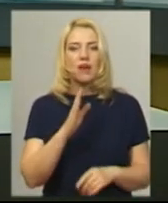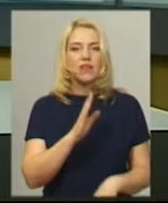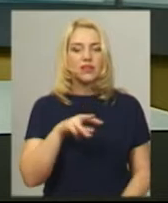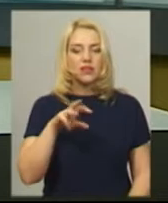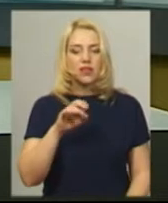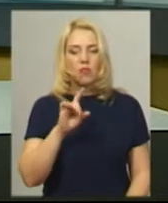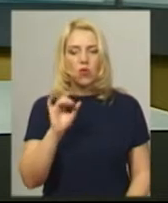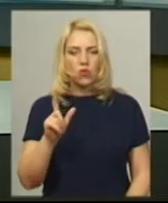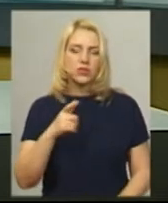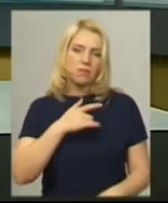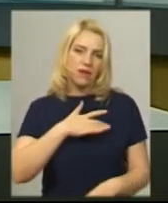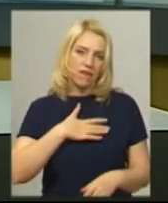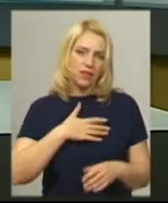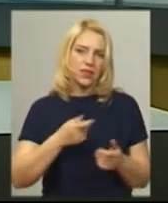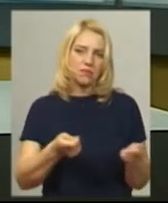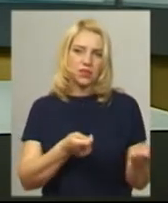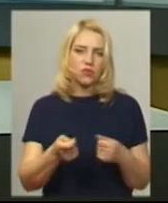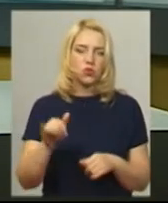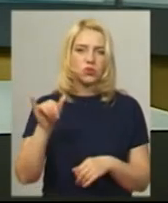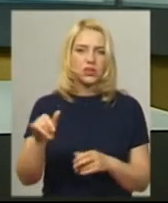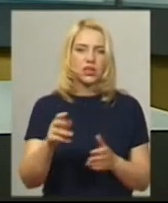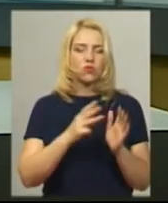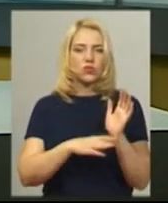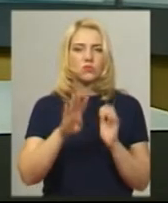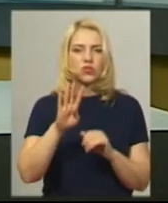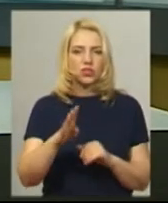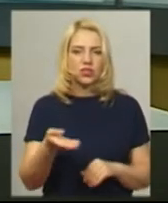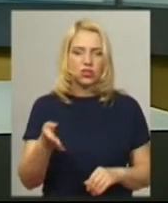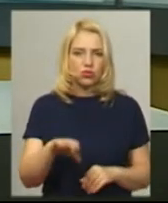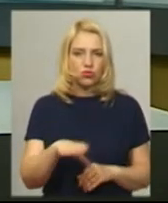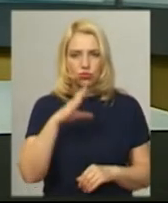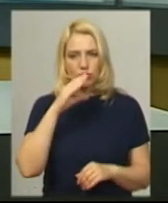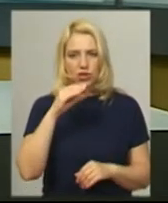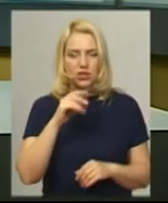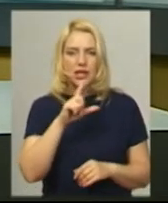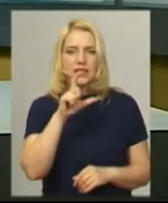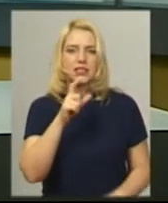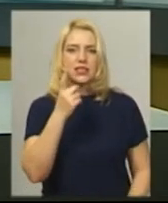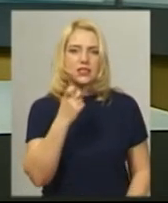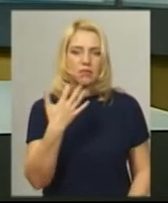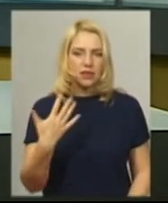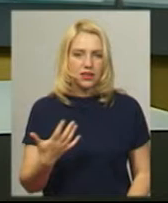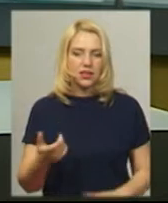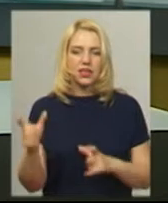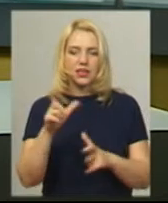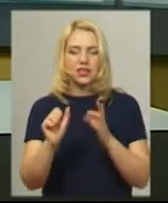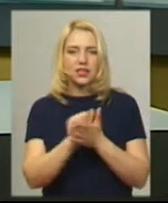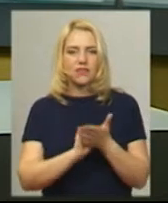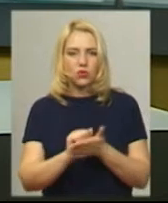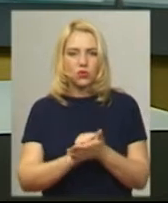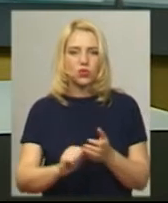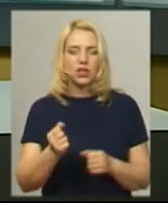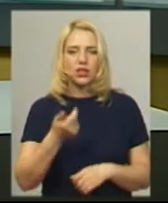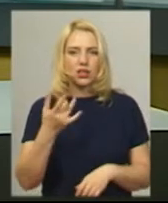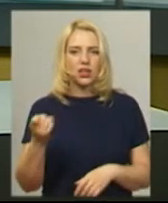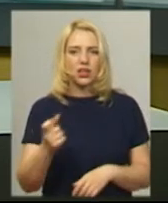приватна перевізниця, розповідає, у них їздить 84 одиниці транспорту із 105. Дезінфікують кілька разів на день –